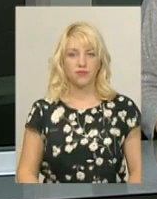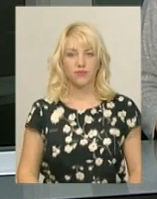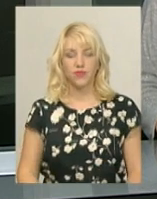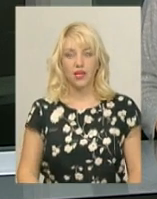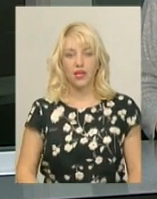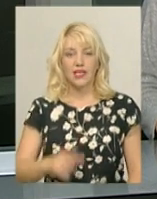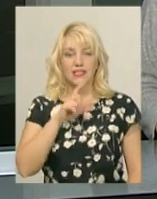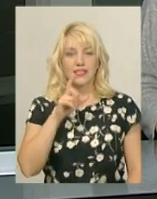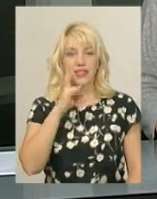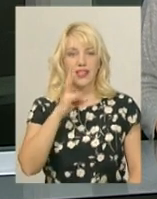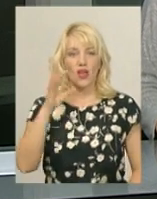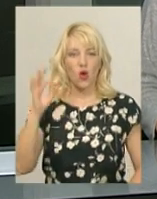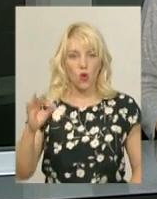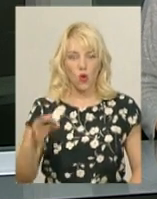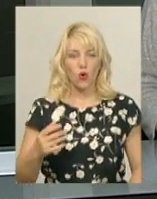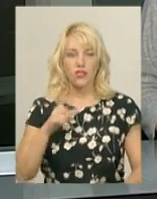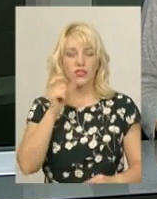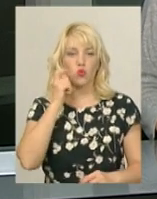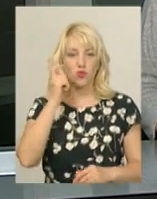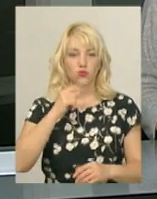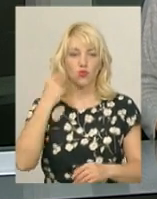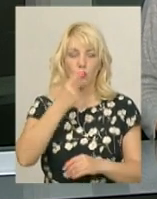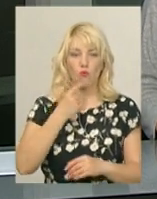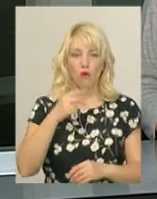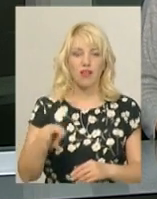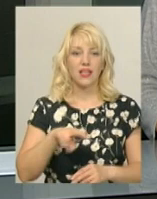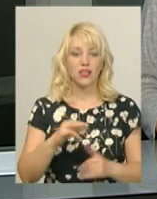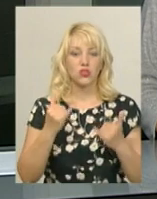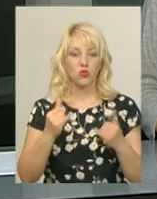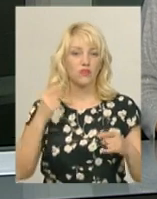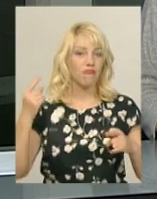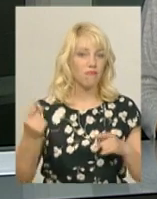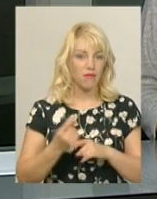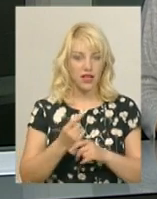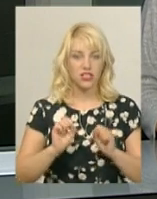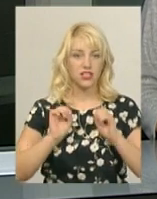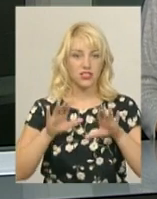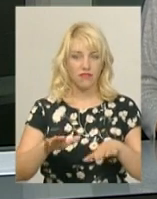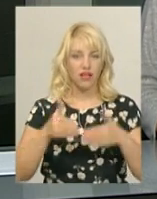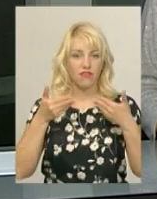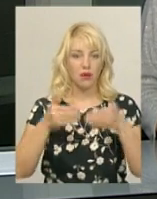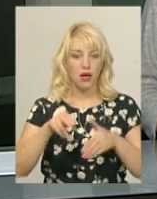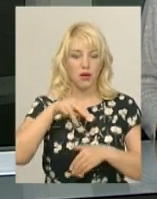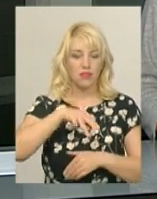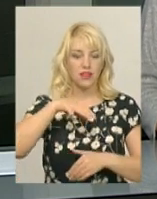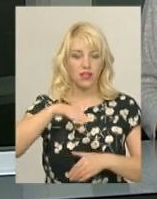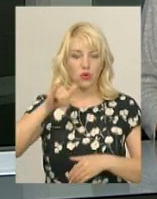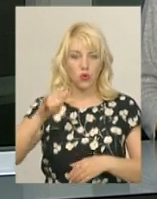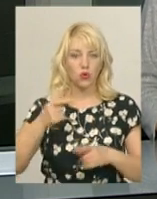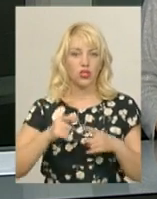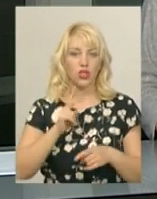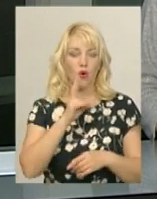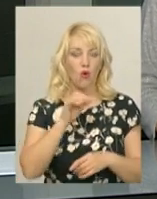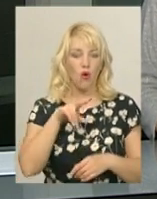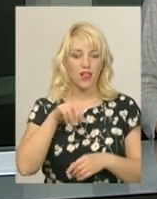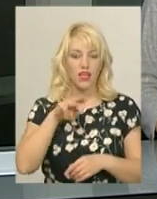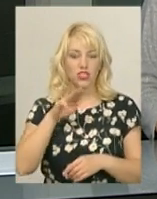Зовнішнє незалежне оцінювання з української мови та літератури сьогодні вперше склали випускники профтехучилищ і коледжів Хмельниччини.